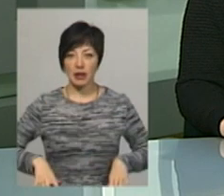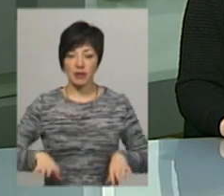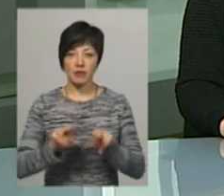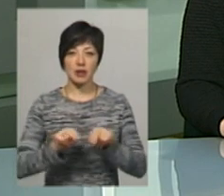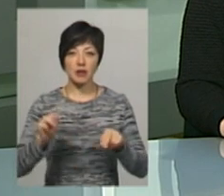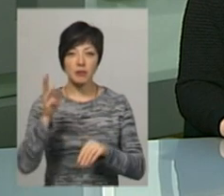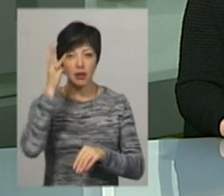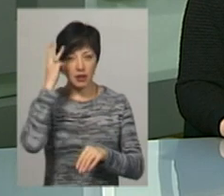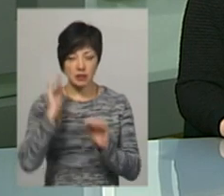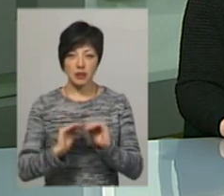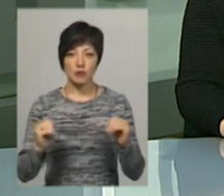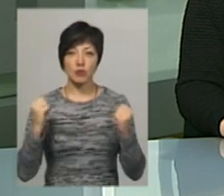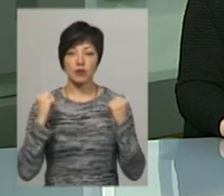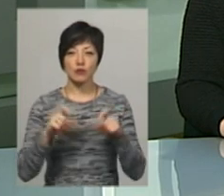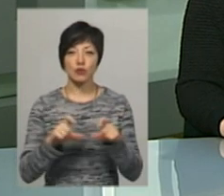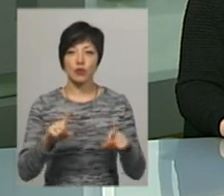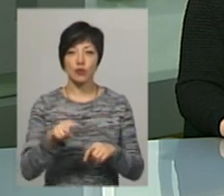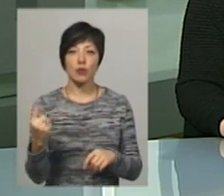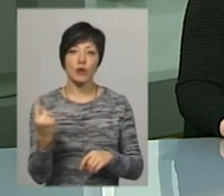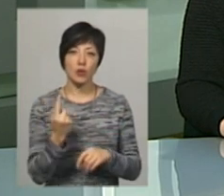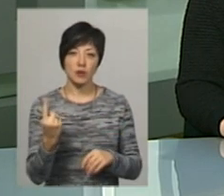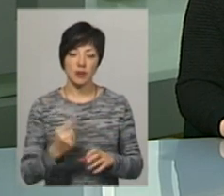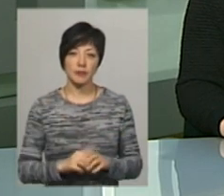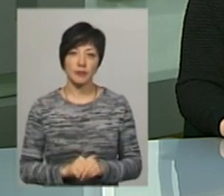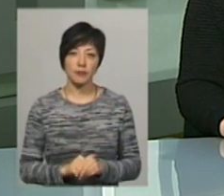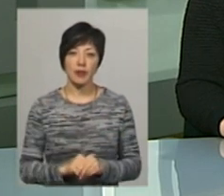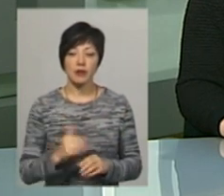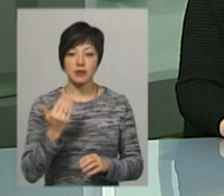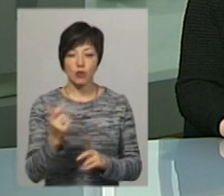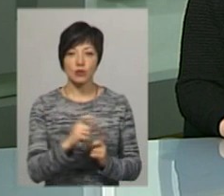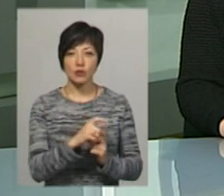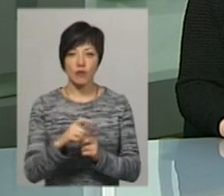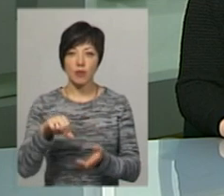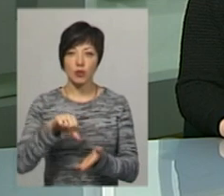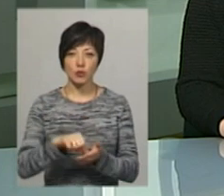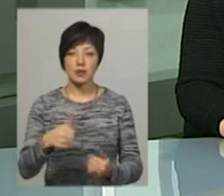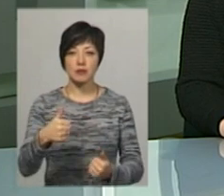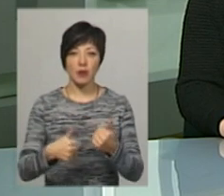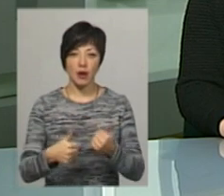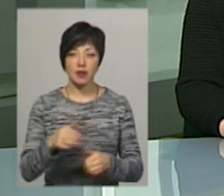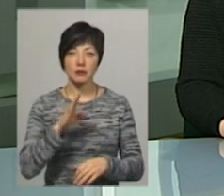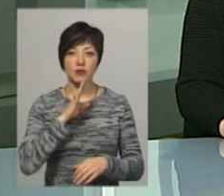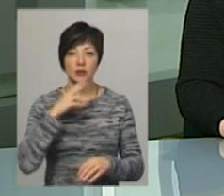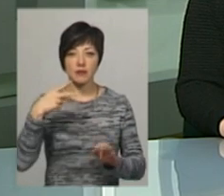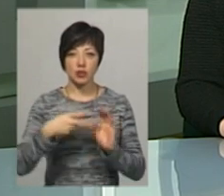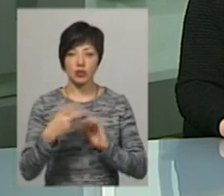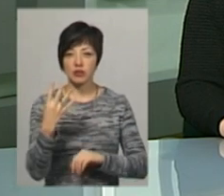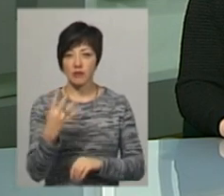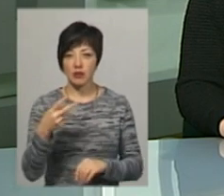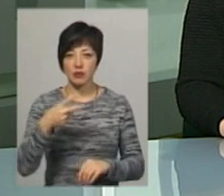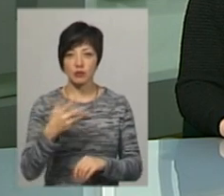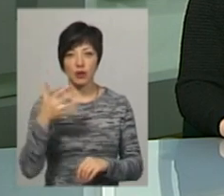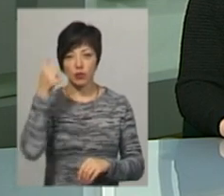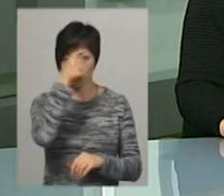Хмельницької дитячо-юнацької спортивної школи номер один Олександр Осадський. За його словами, участь у змаганнях брали дівчата 2004-2005